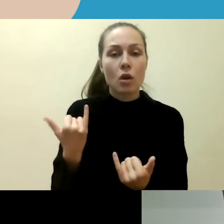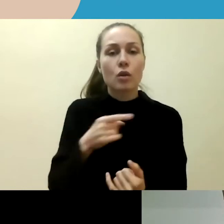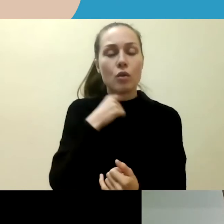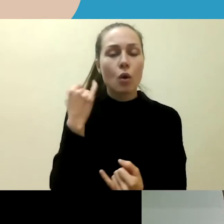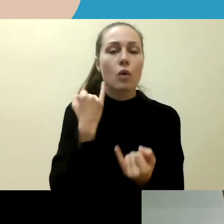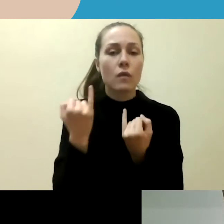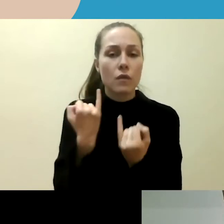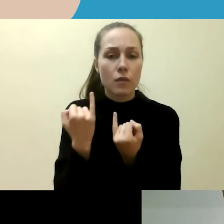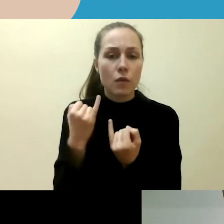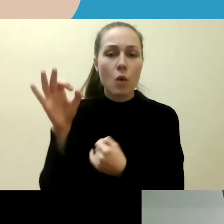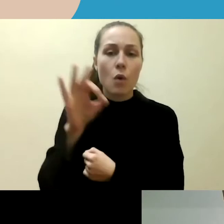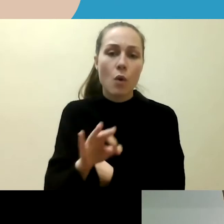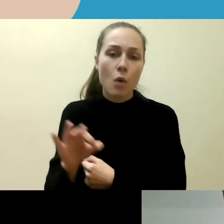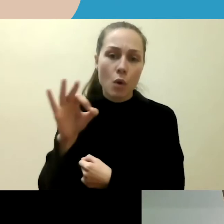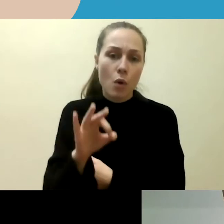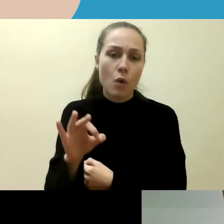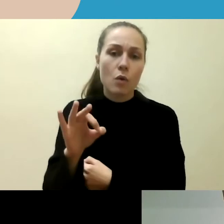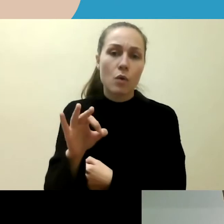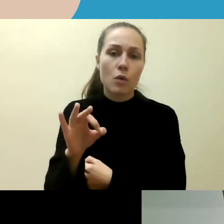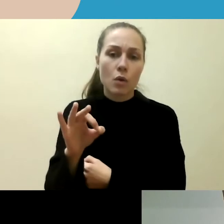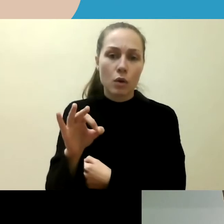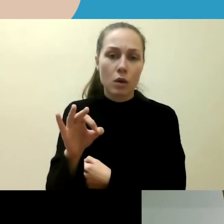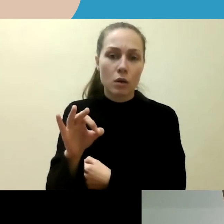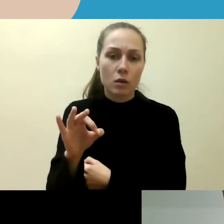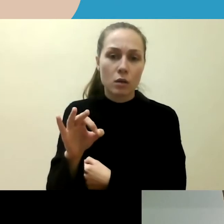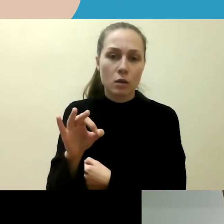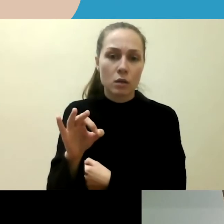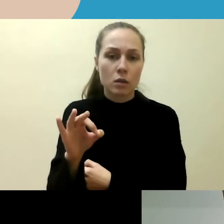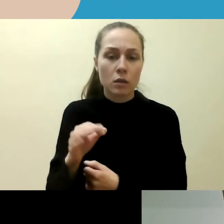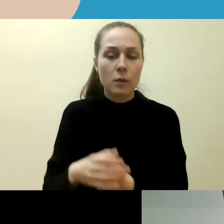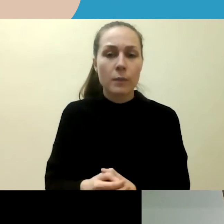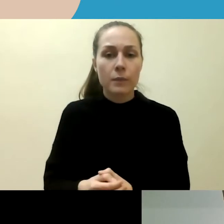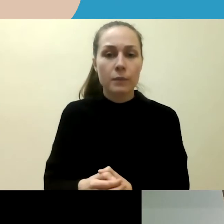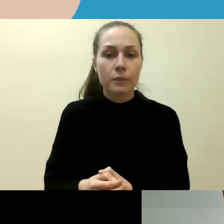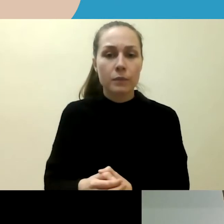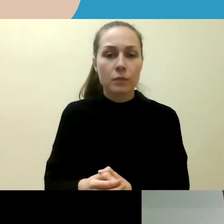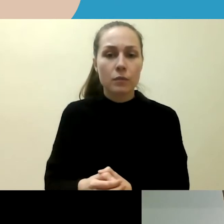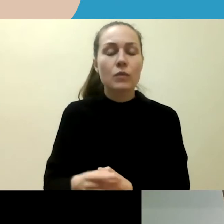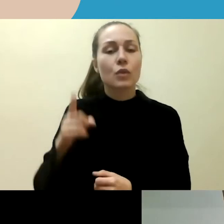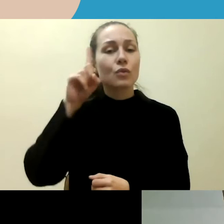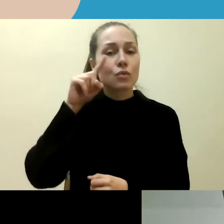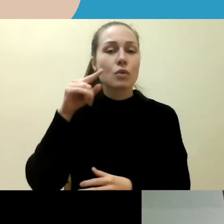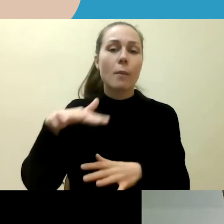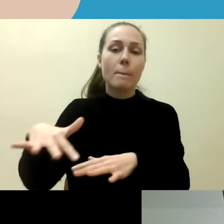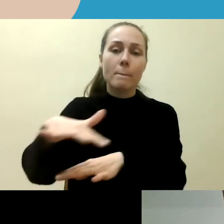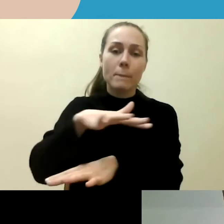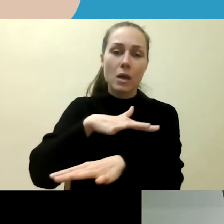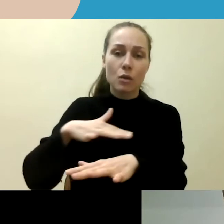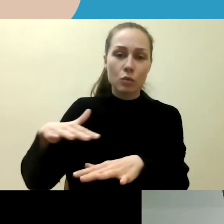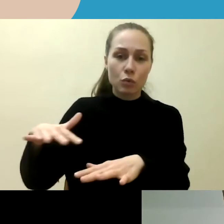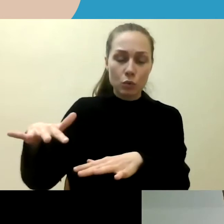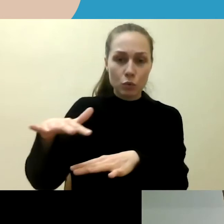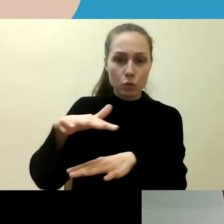apie latentiškumo problemą. Ir mes žinome, kad bendruomenės